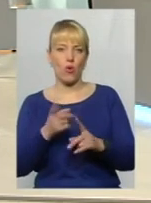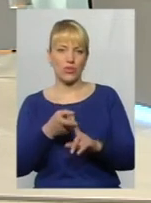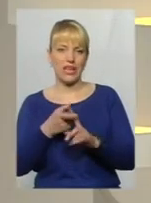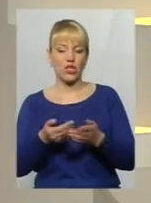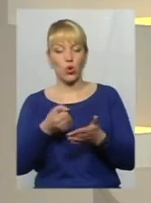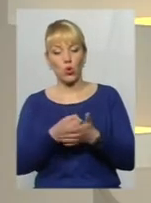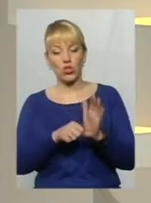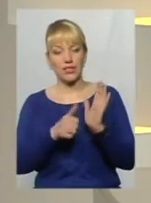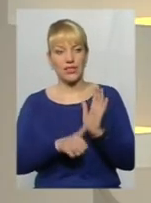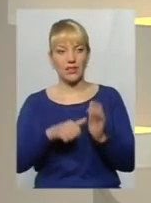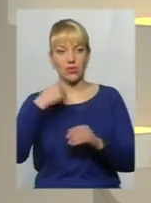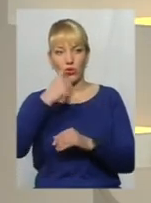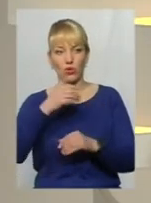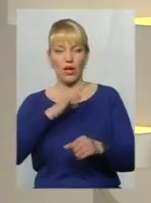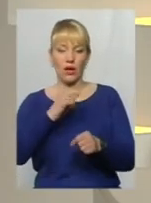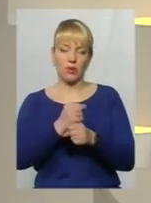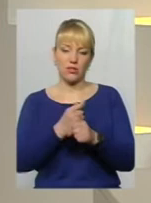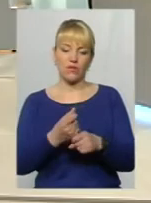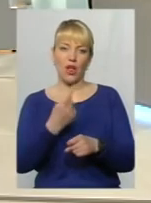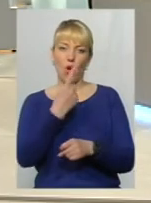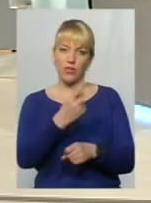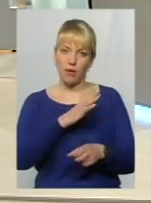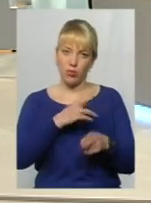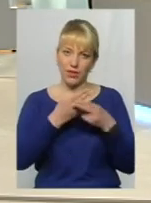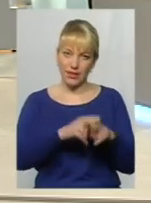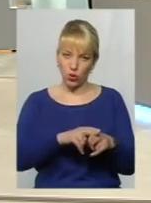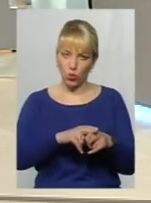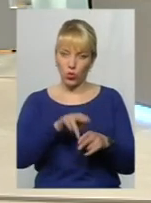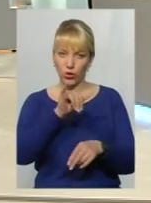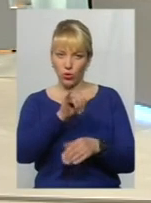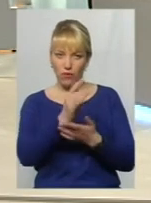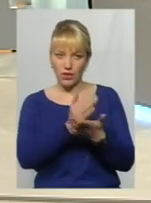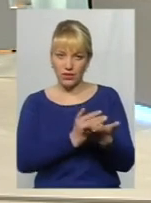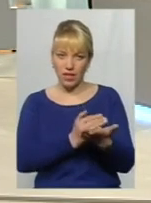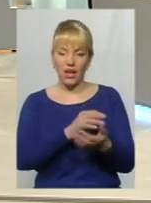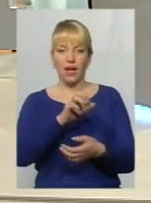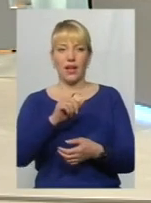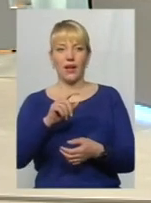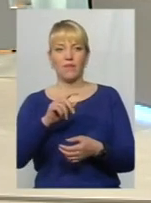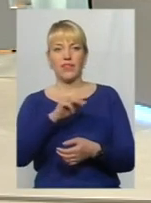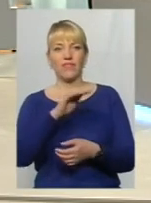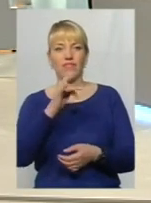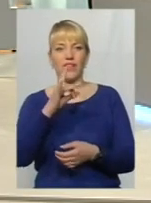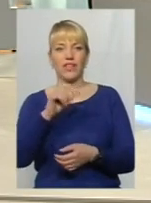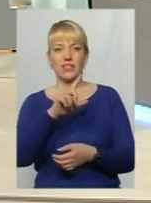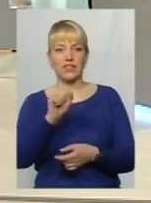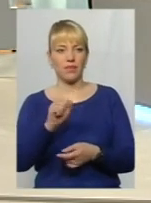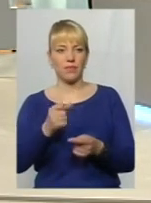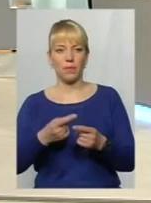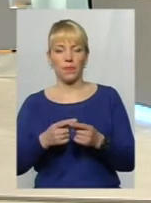року працювали за одною технологією, бо не було фризи, так? Ні,